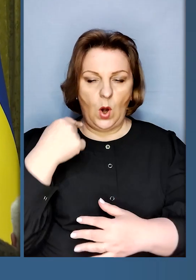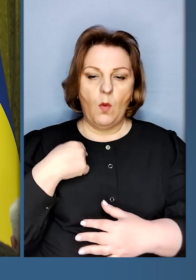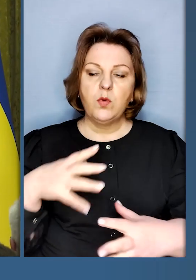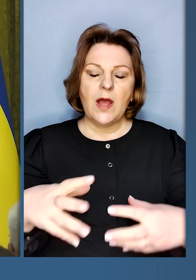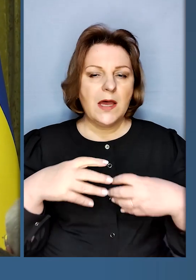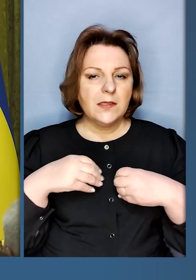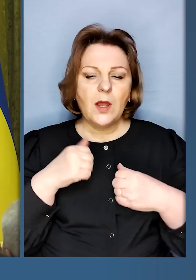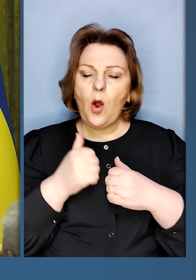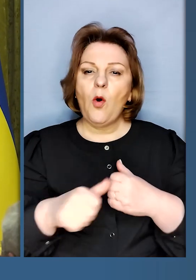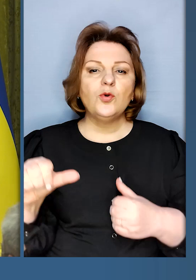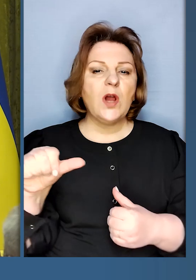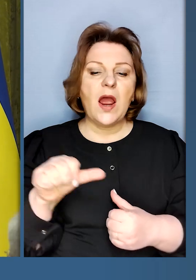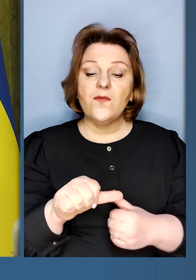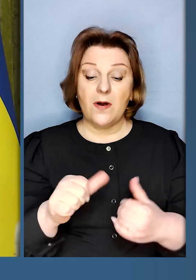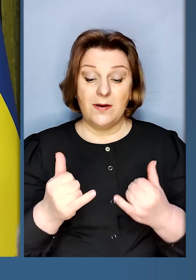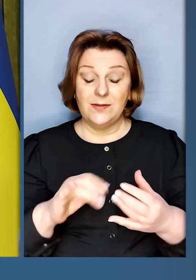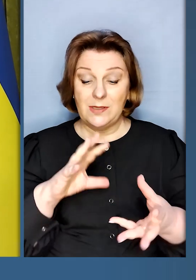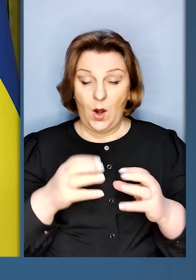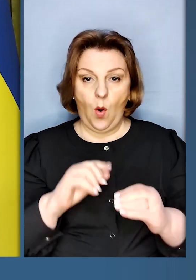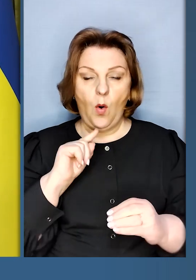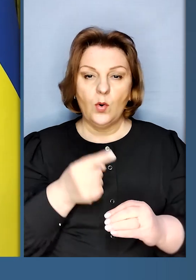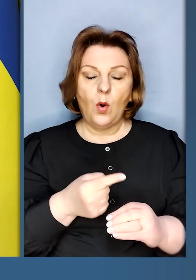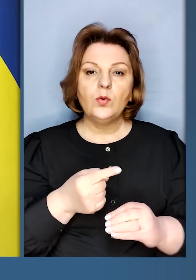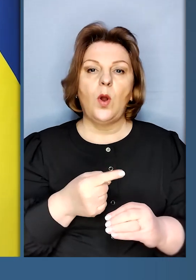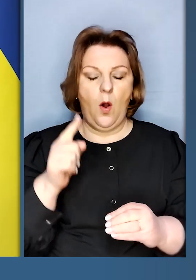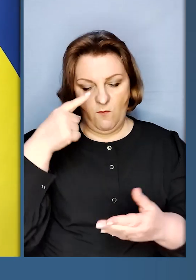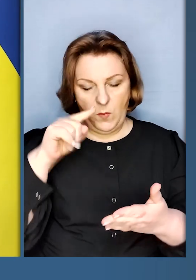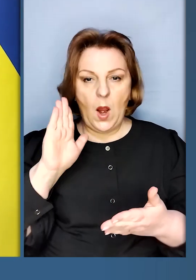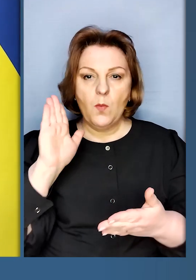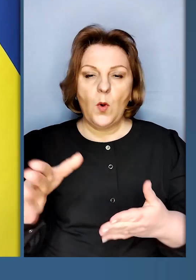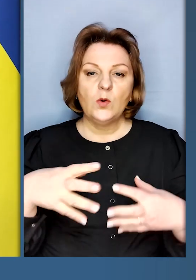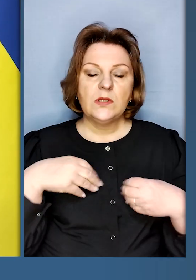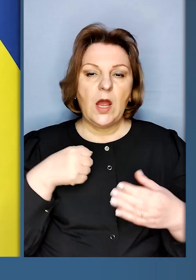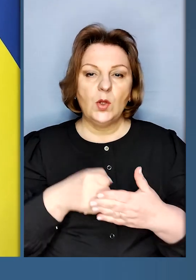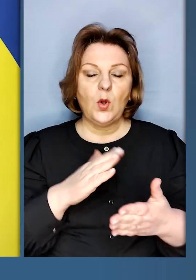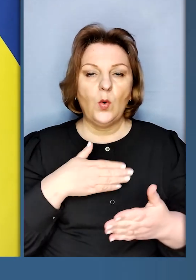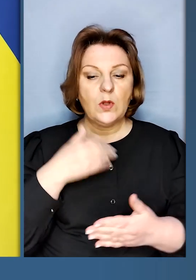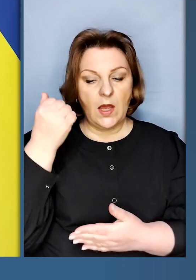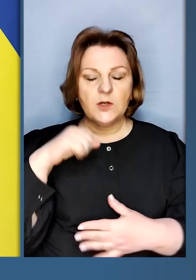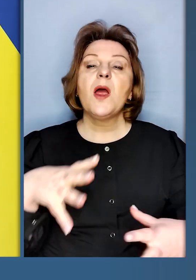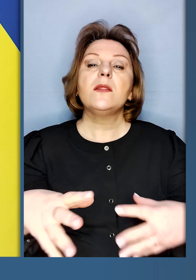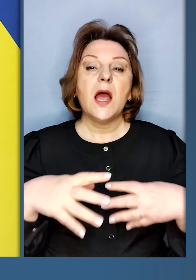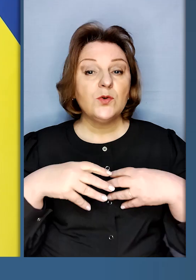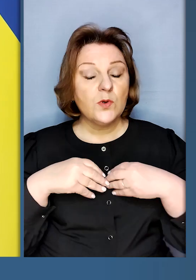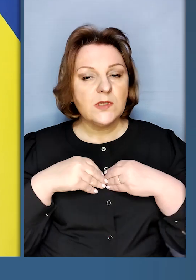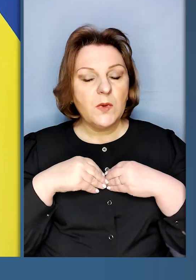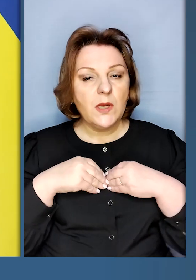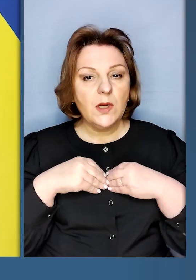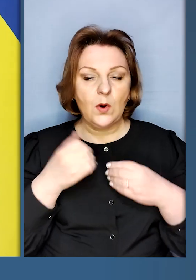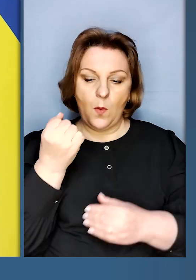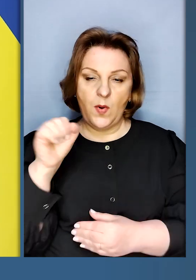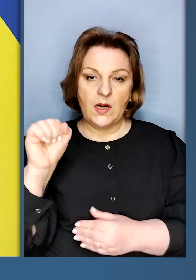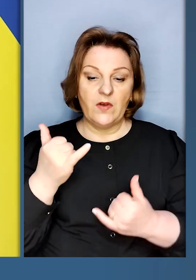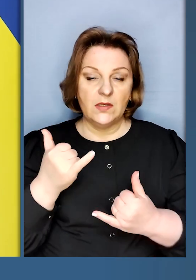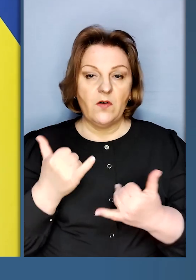нами кожної хвилини цього року. Я впевнений, буде з нами до нашої перемоги, нашої спільної перемоги. І